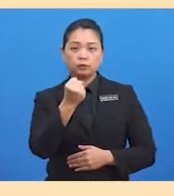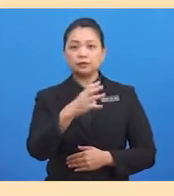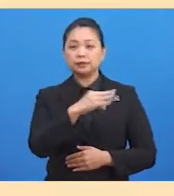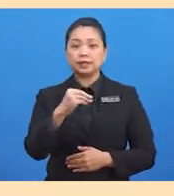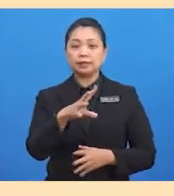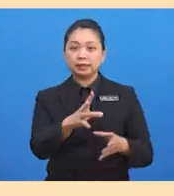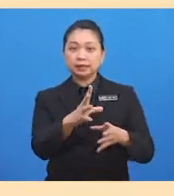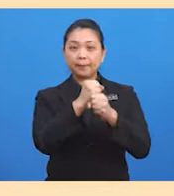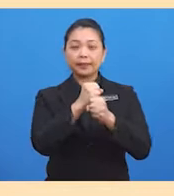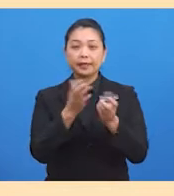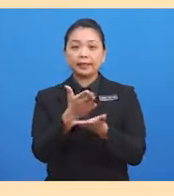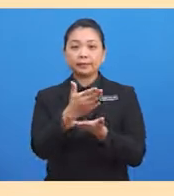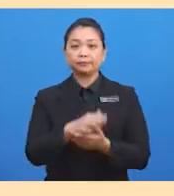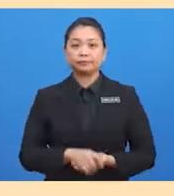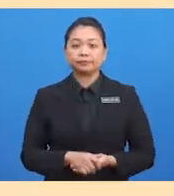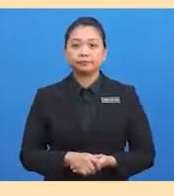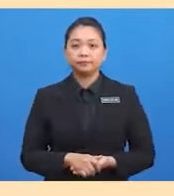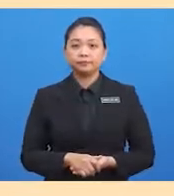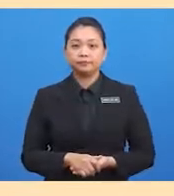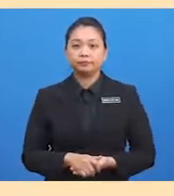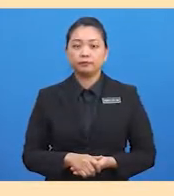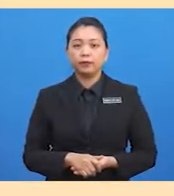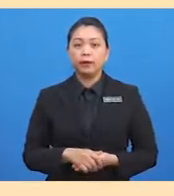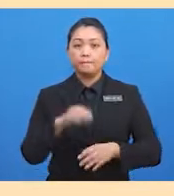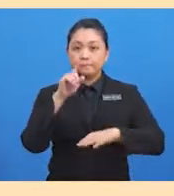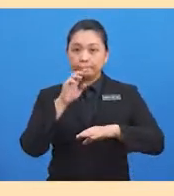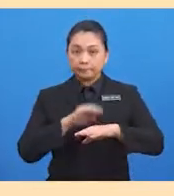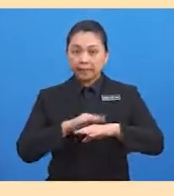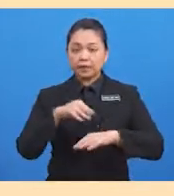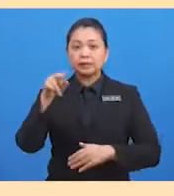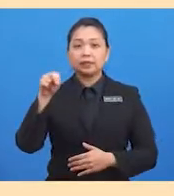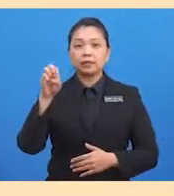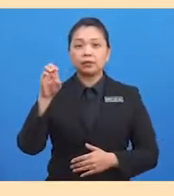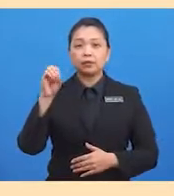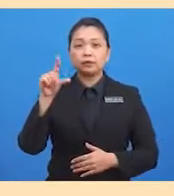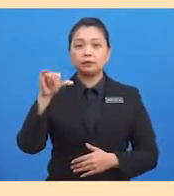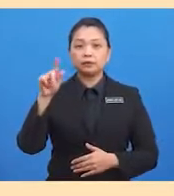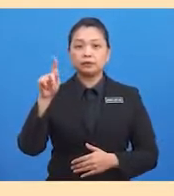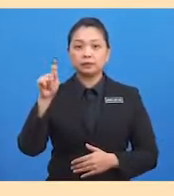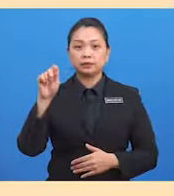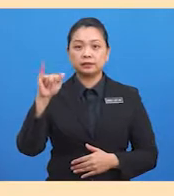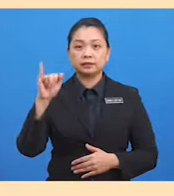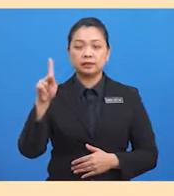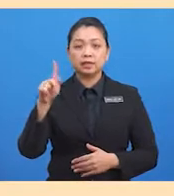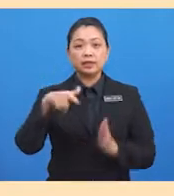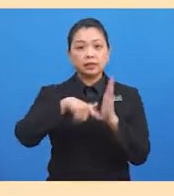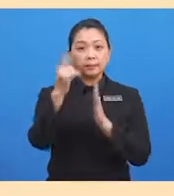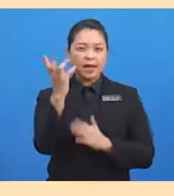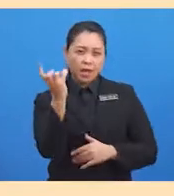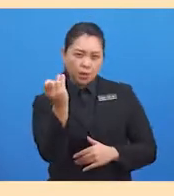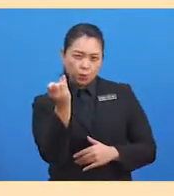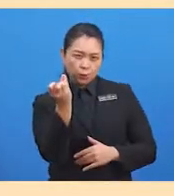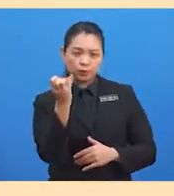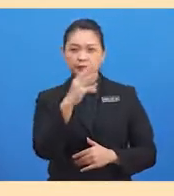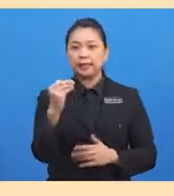Pada Zaman Neolitik pula, peralatannya lebih halus dan kemas, termasuklah alat menggali dan juga